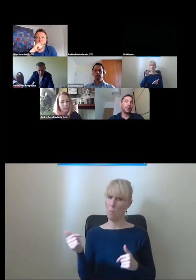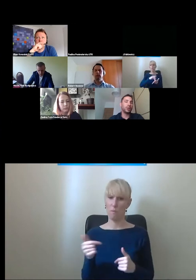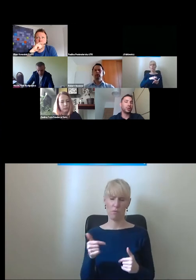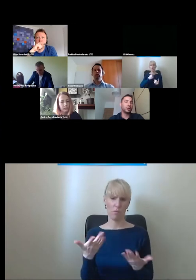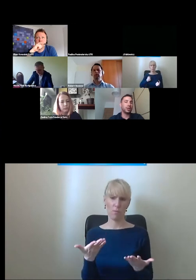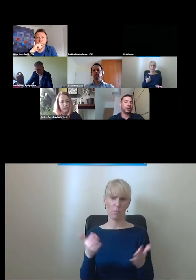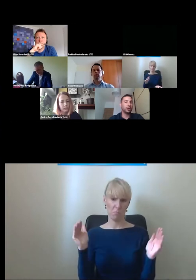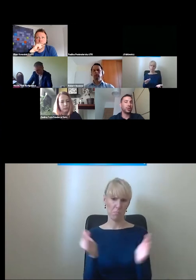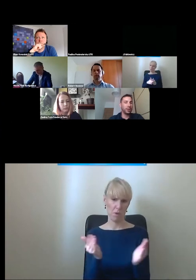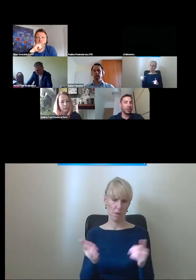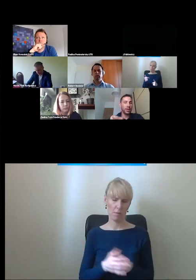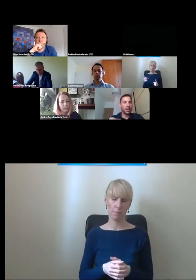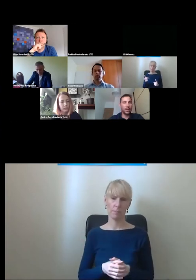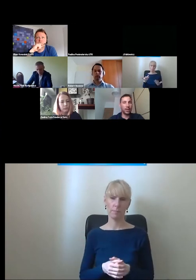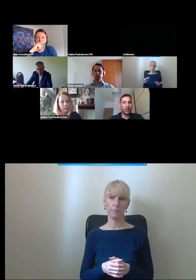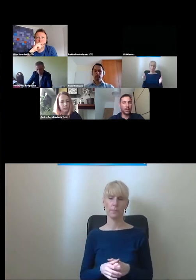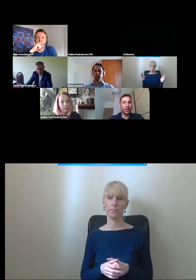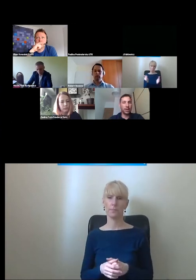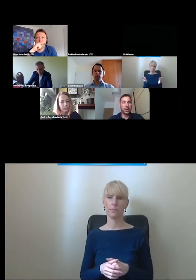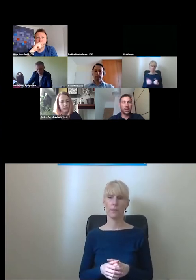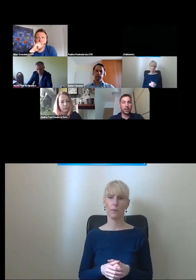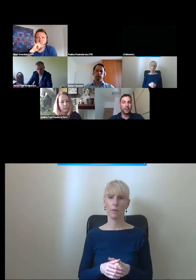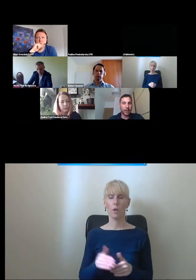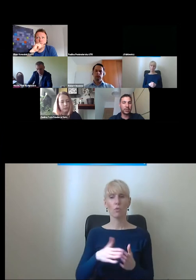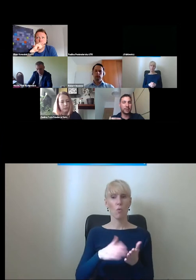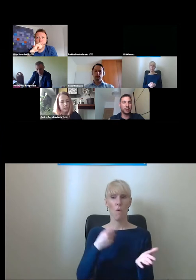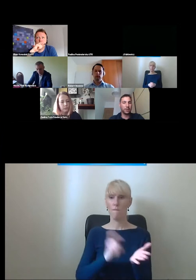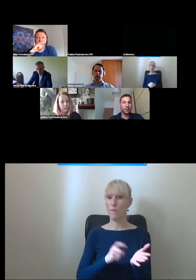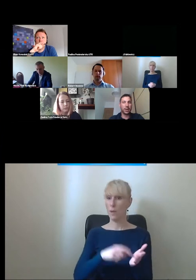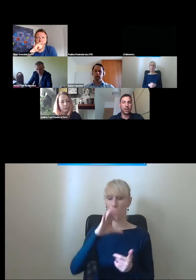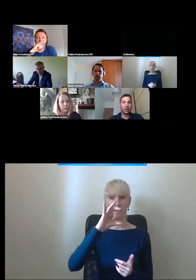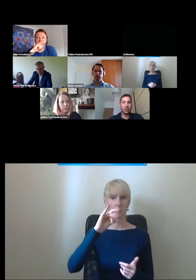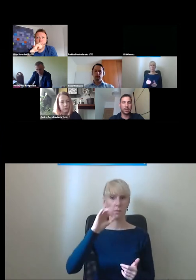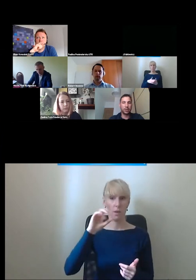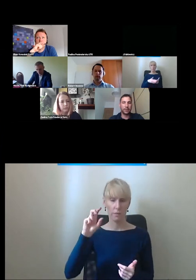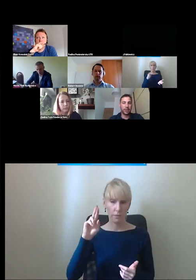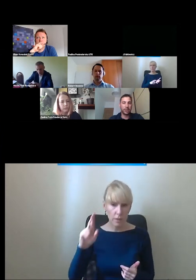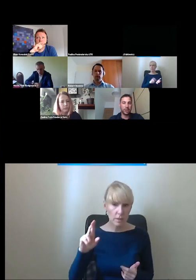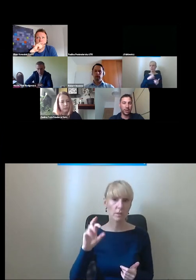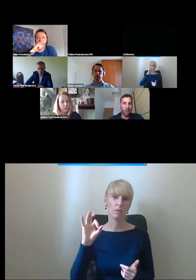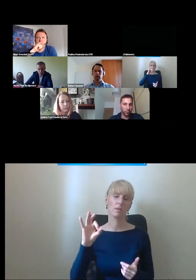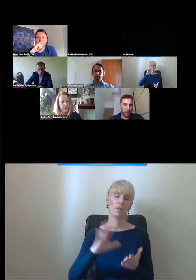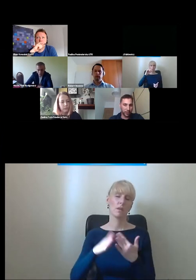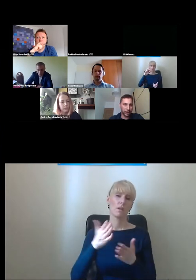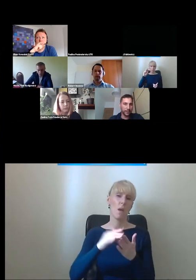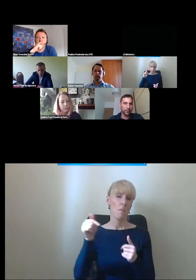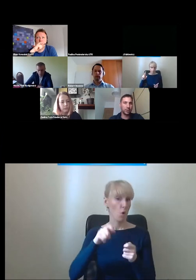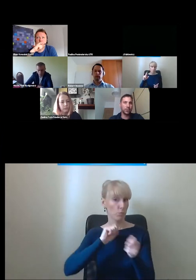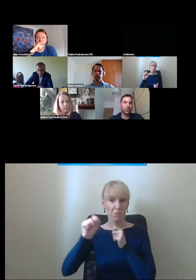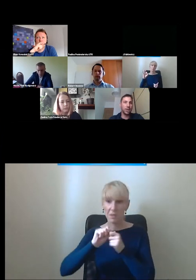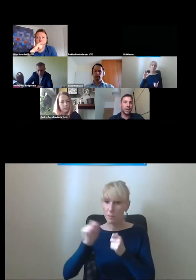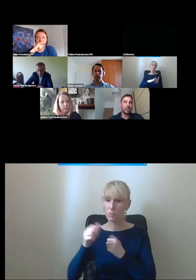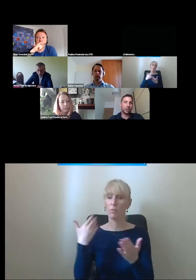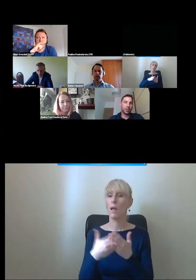dużo. Mamy po prostu za dużo wind, które wymagają serwisów, wymagają przeglądów technicznych, które się